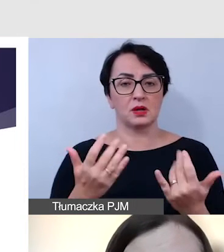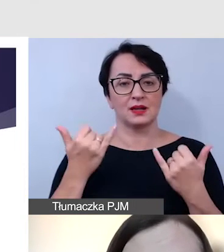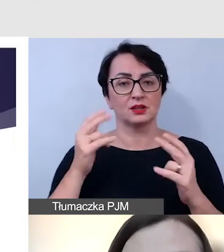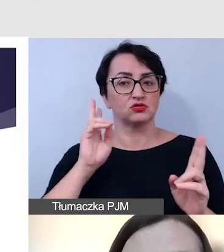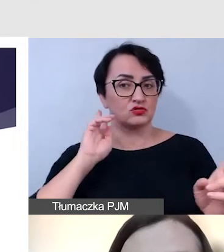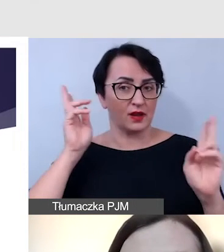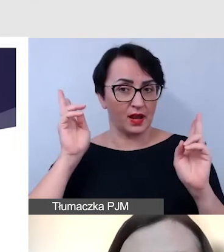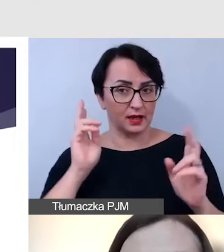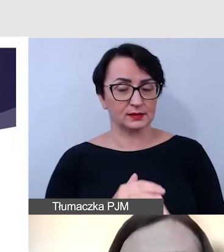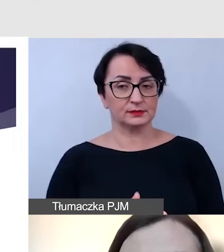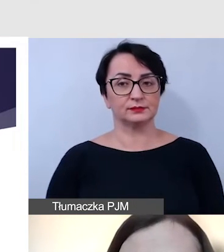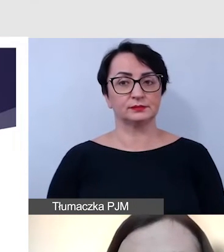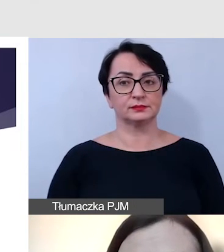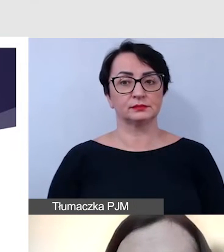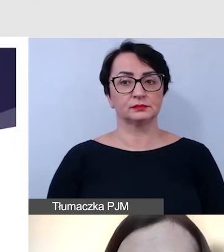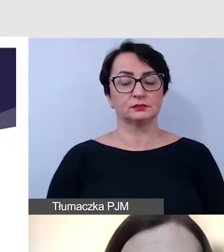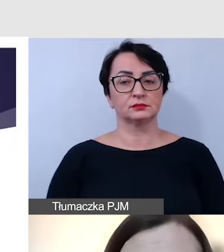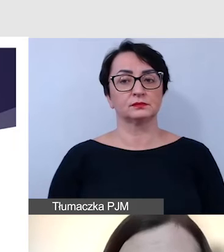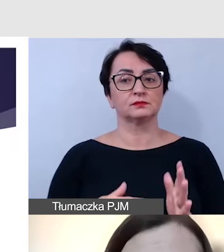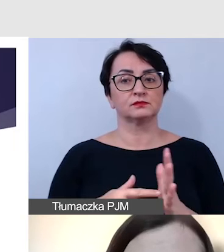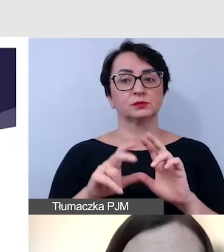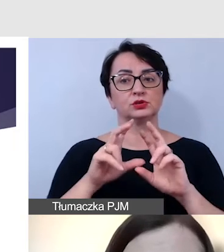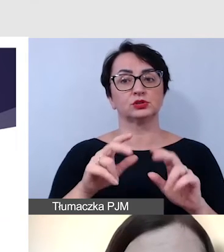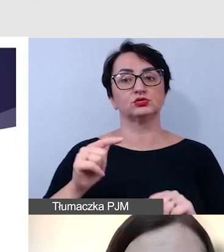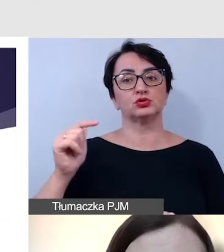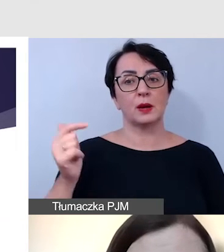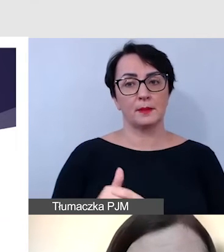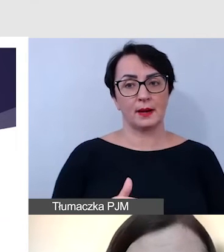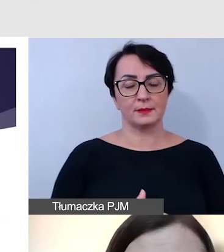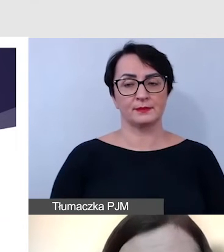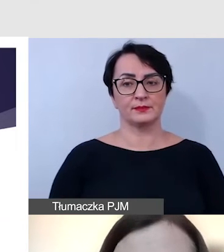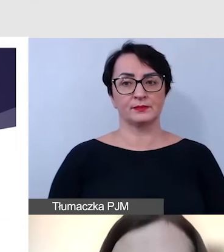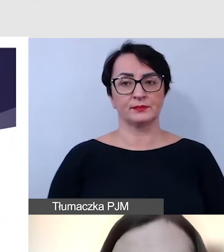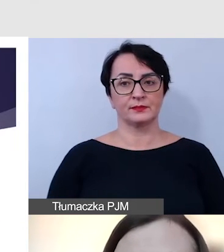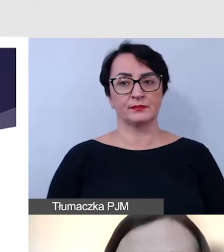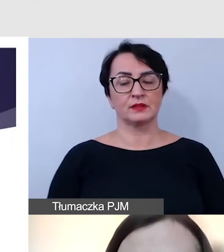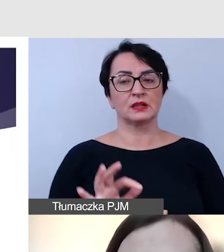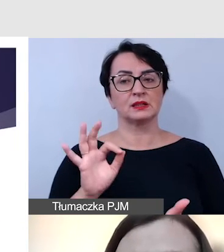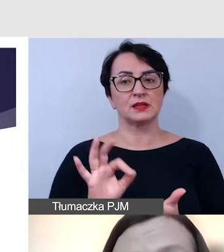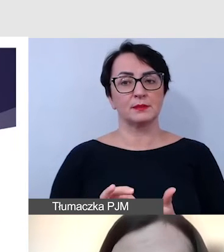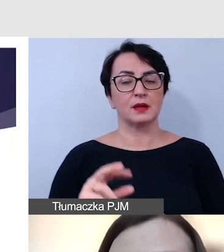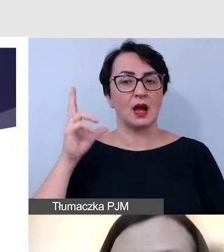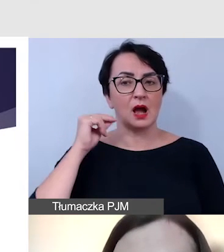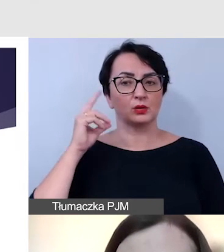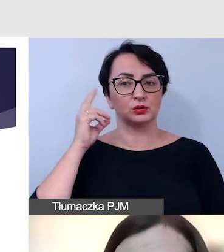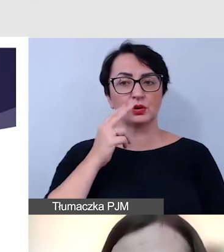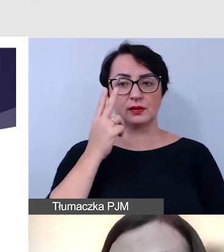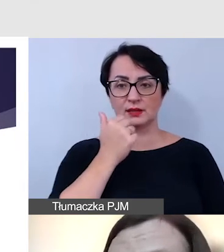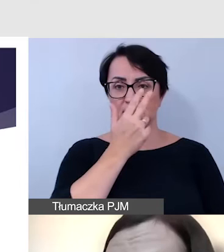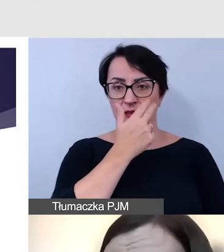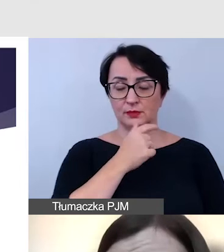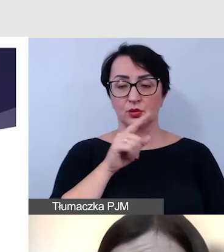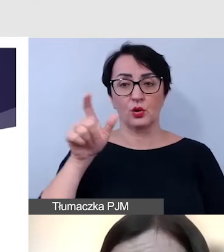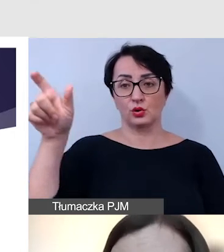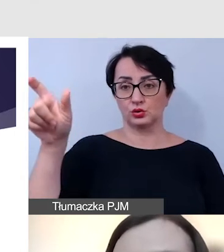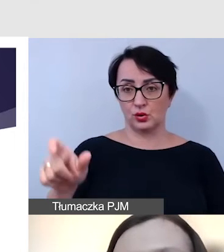dźwięki, wówczas należy zapewnić audiodeskrypcję i taki audiodeskryptor